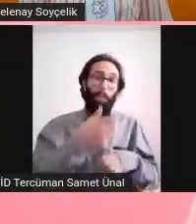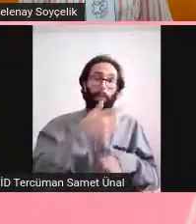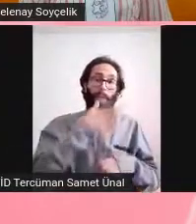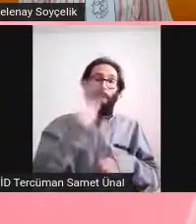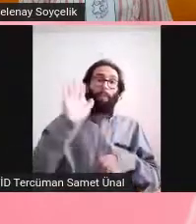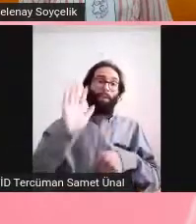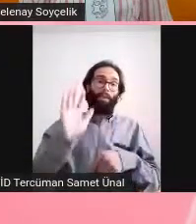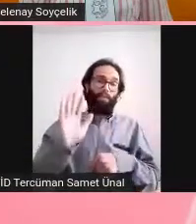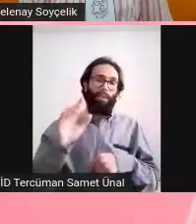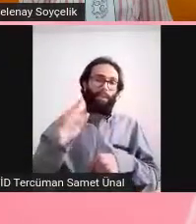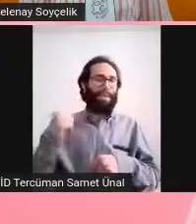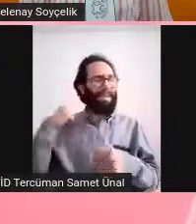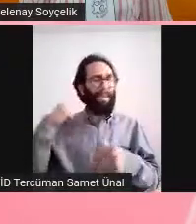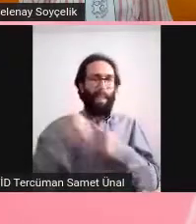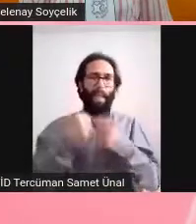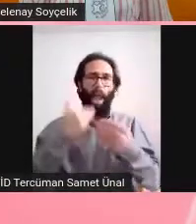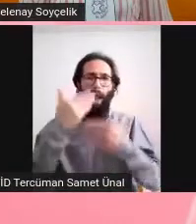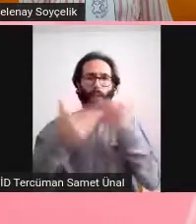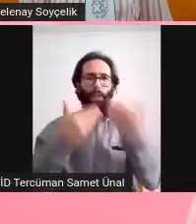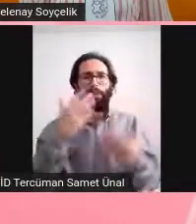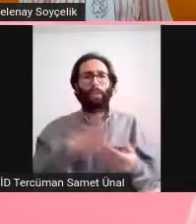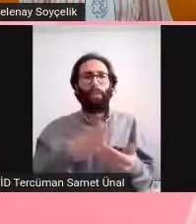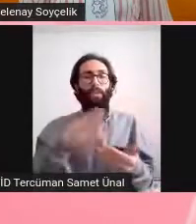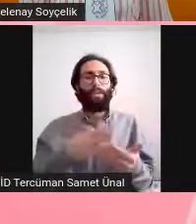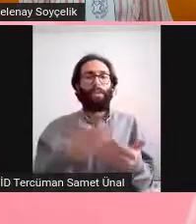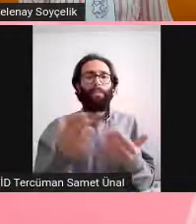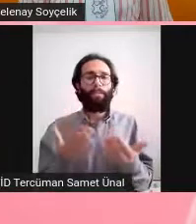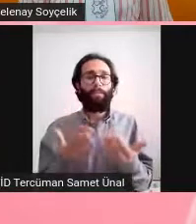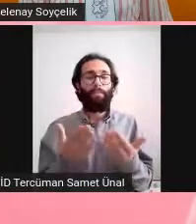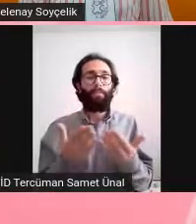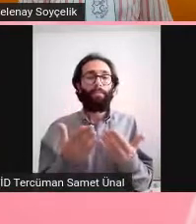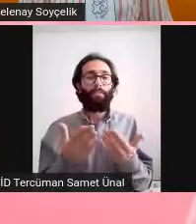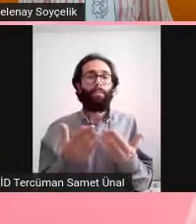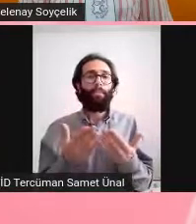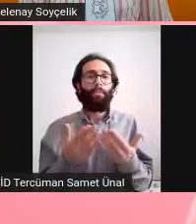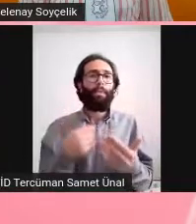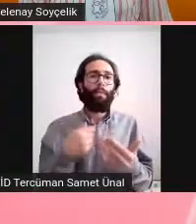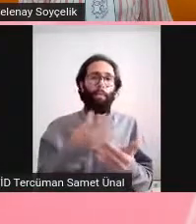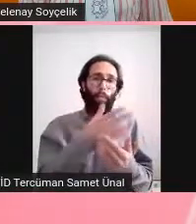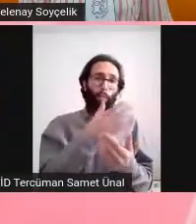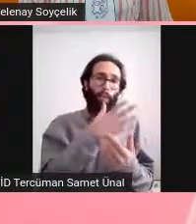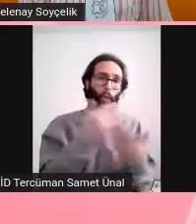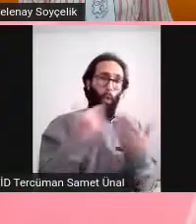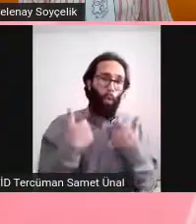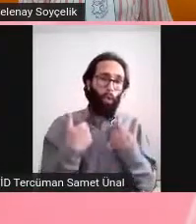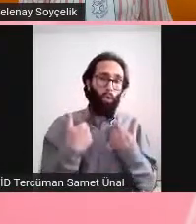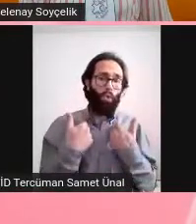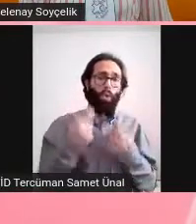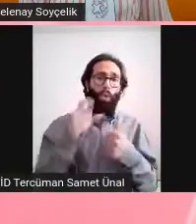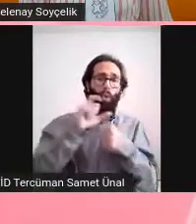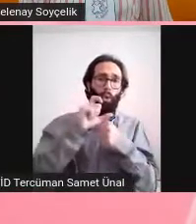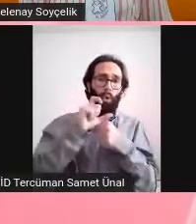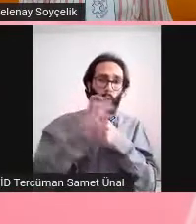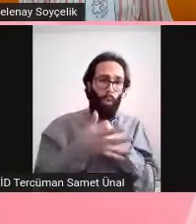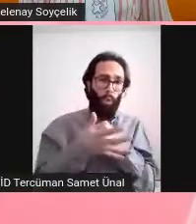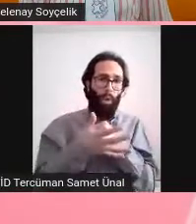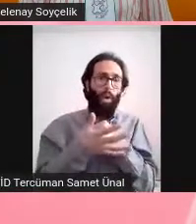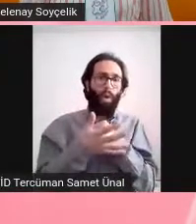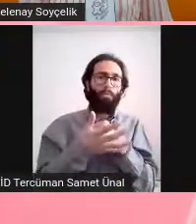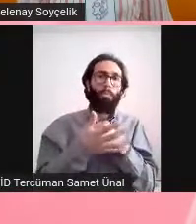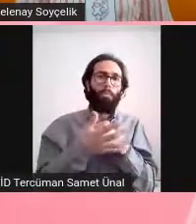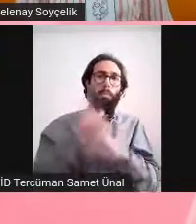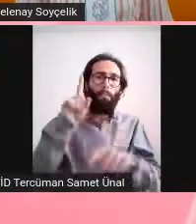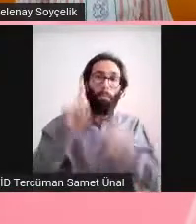istedim buradan. Şimdi biliyoruz ki hani Covid-19 bazılarında çok ağır